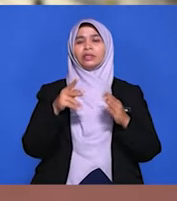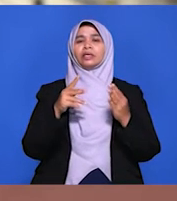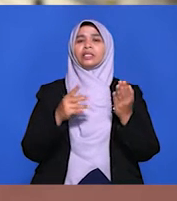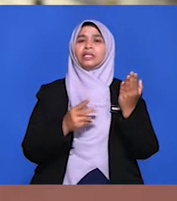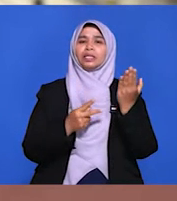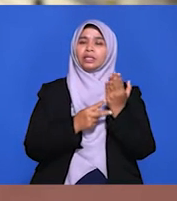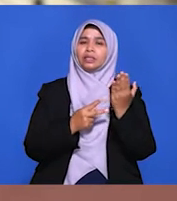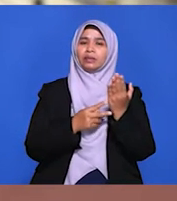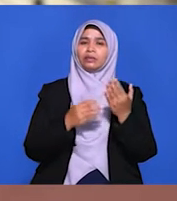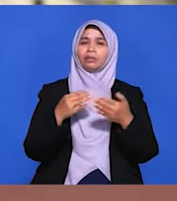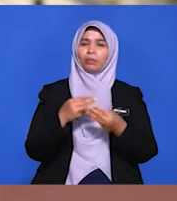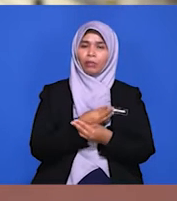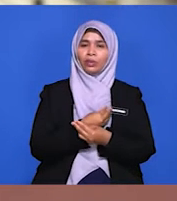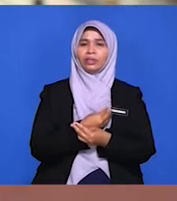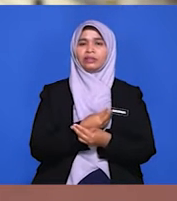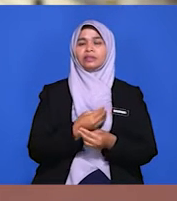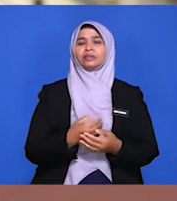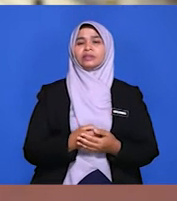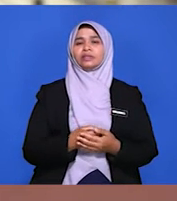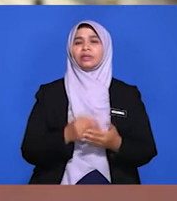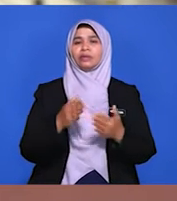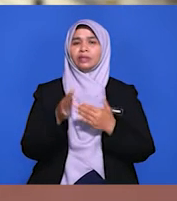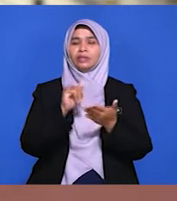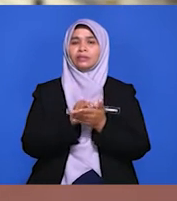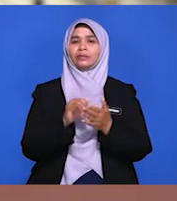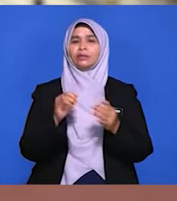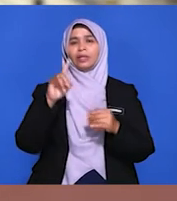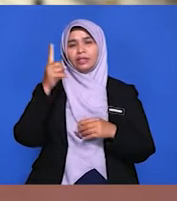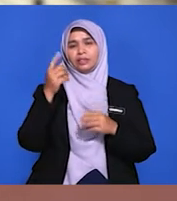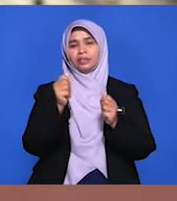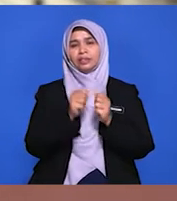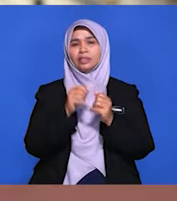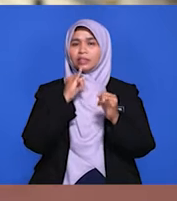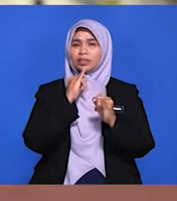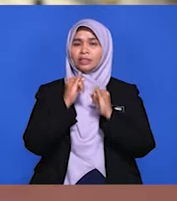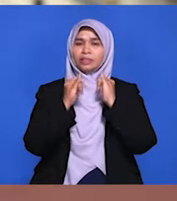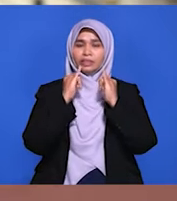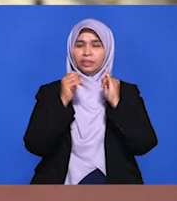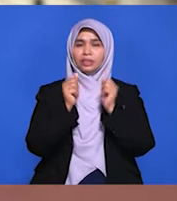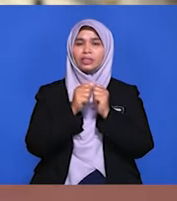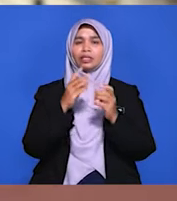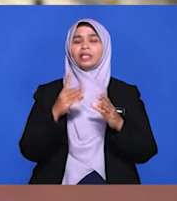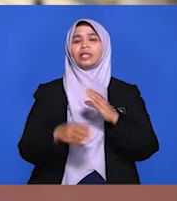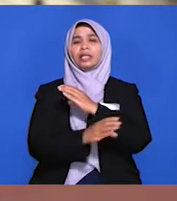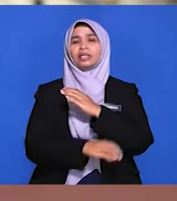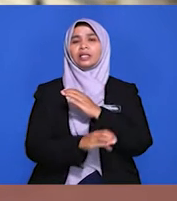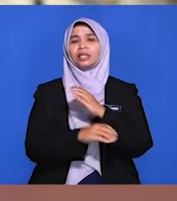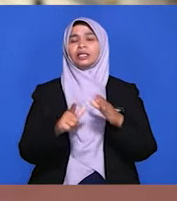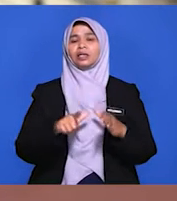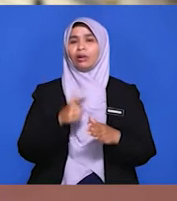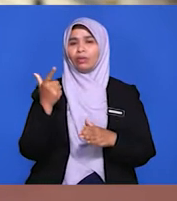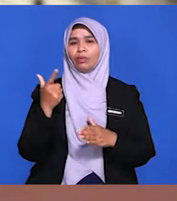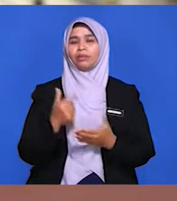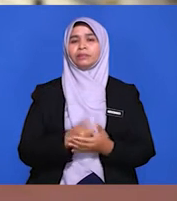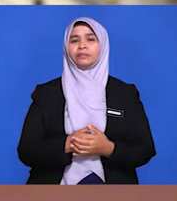canggih untuk membangunkan negara. Oleh itu, hanya dengan berinteraksi dengan negara luar sahaja, pemindahan